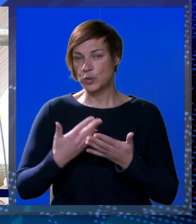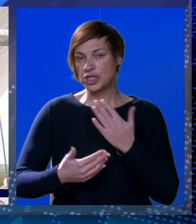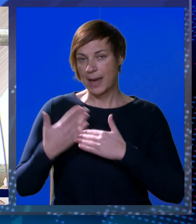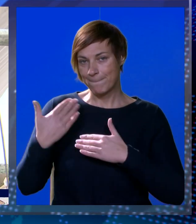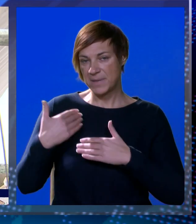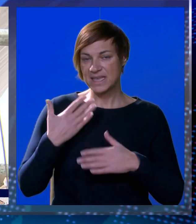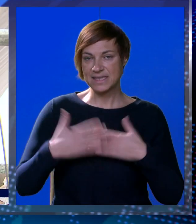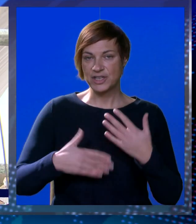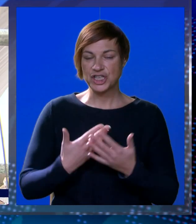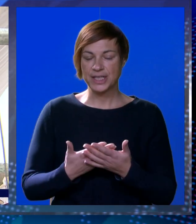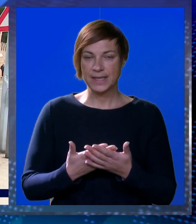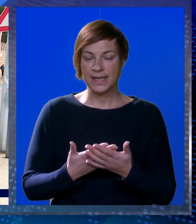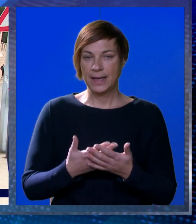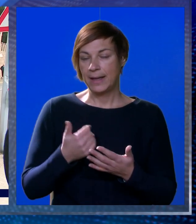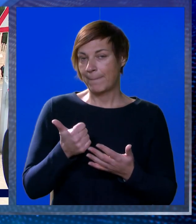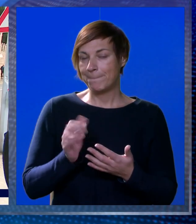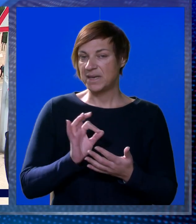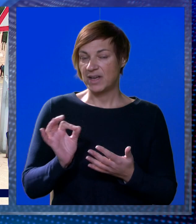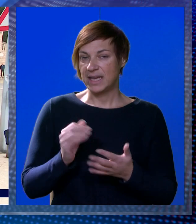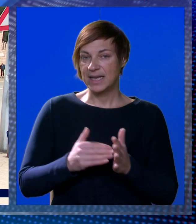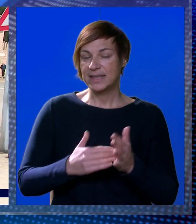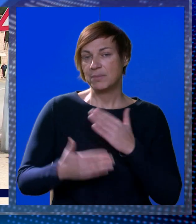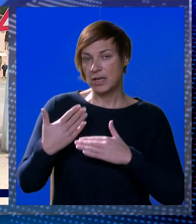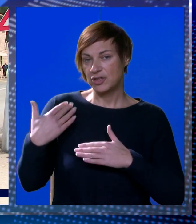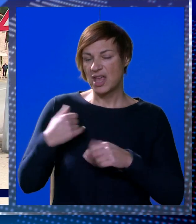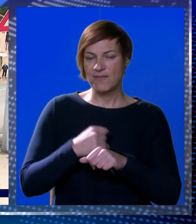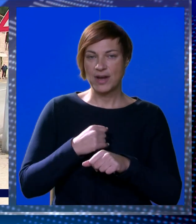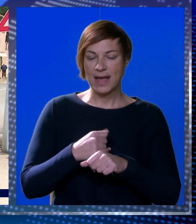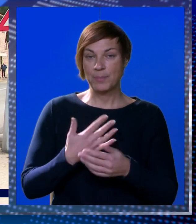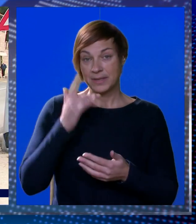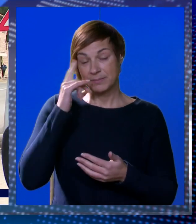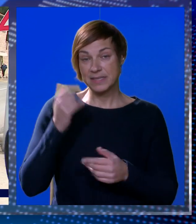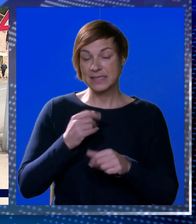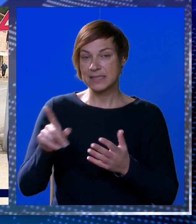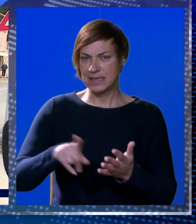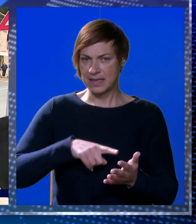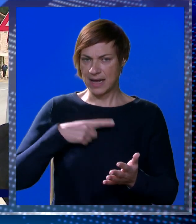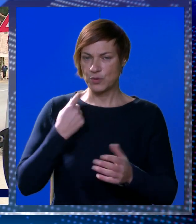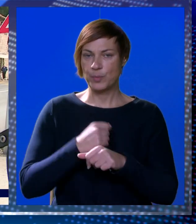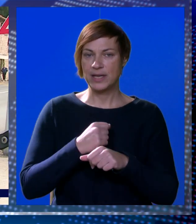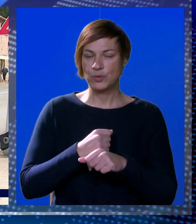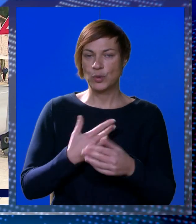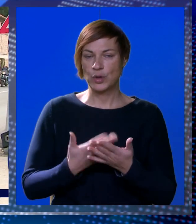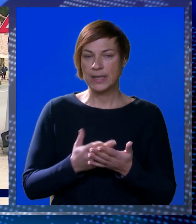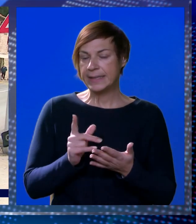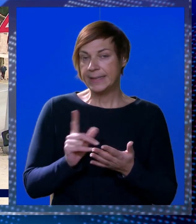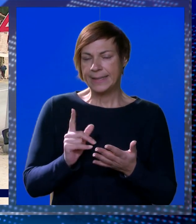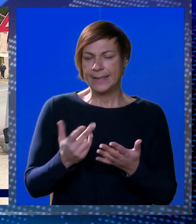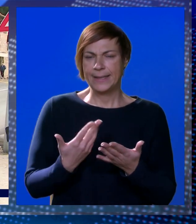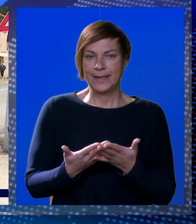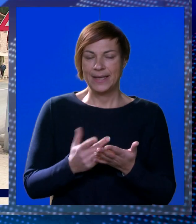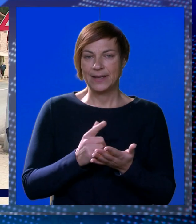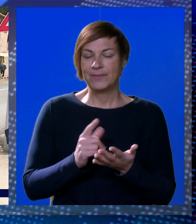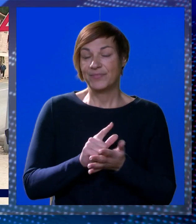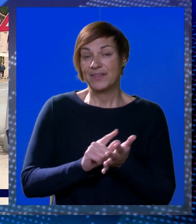drugčije i ranije. A prva liga samo trebala je davno to već napraviti. Mislite da radovi traju predugo? Ba ne, ne.